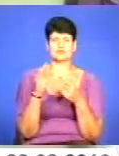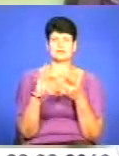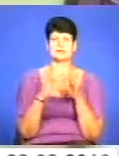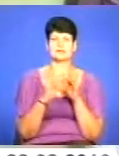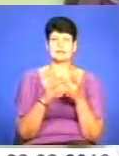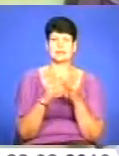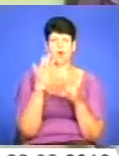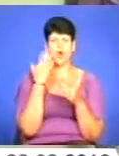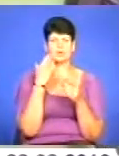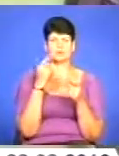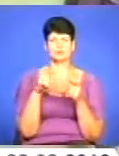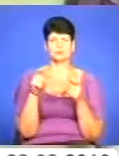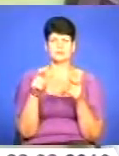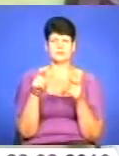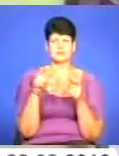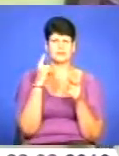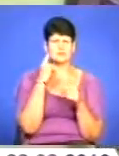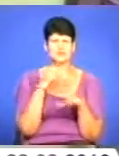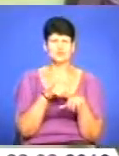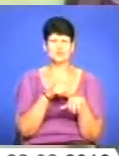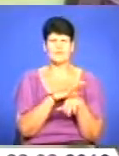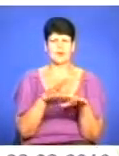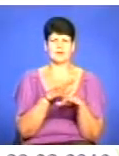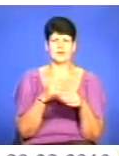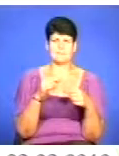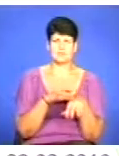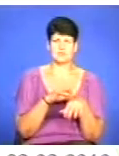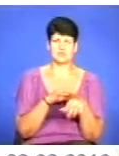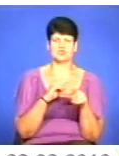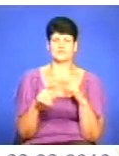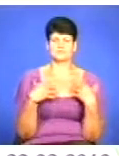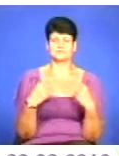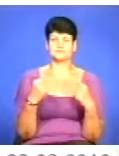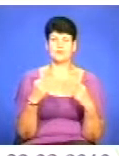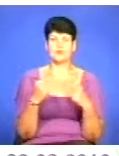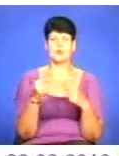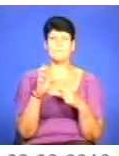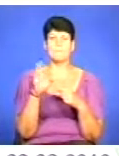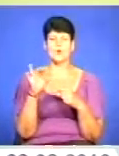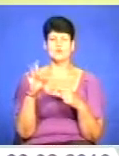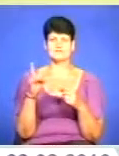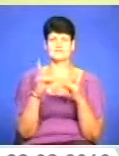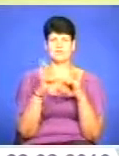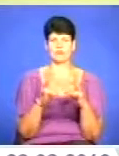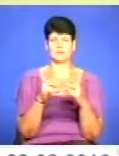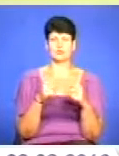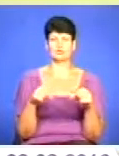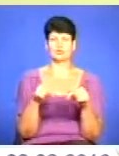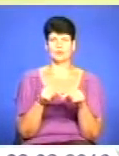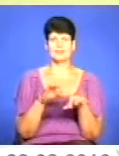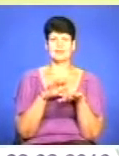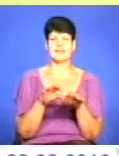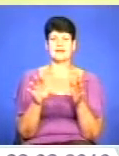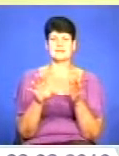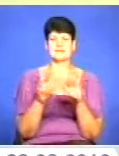відволікається від своєї болі, тоді в нас скоріше одужує. У Борщівській травматології провели заміну електричної проводки та